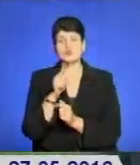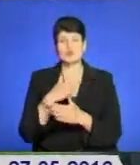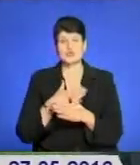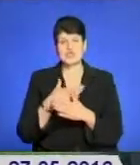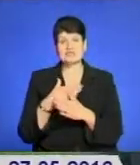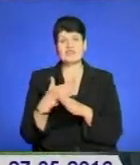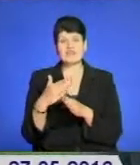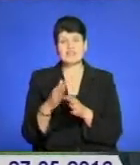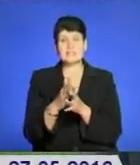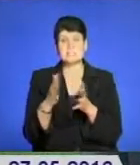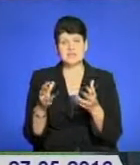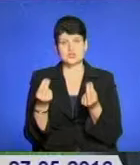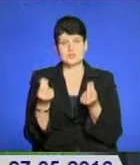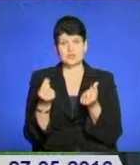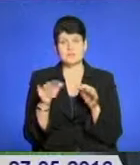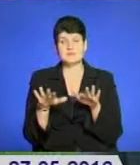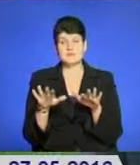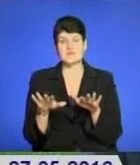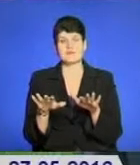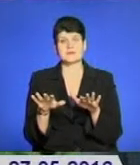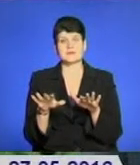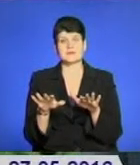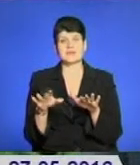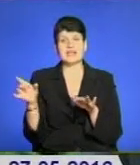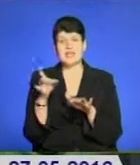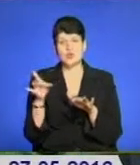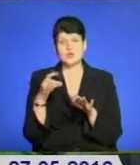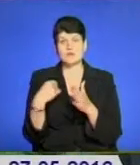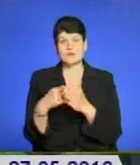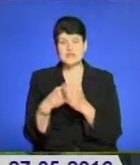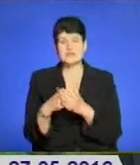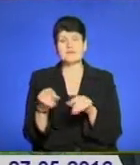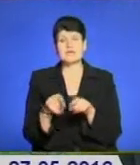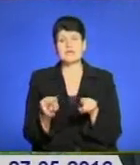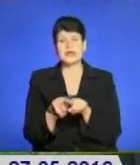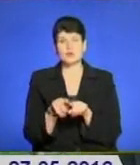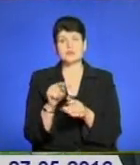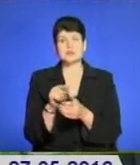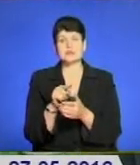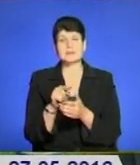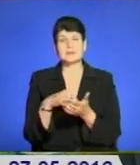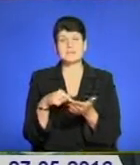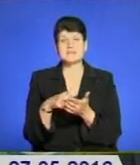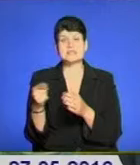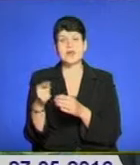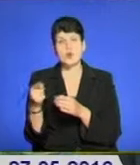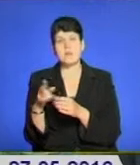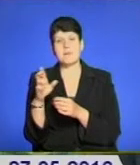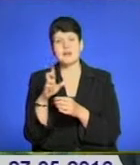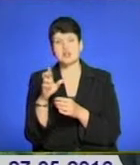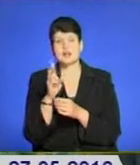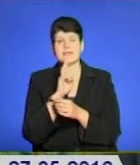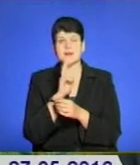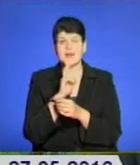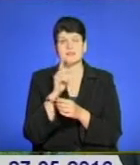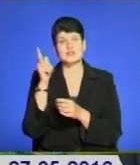виділено більше коштів із місцевих районних бюджетів, також міст Тернополя, Бережани, Кремени,